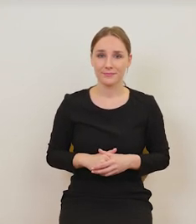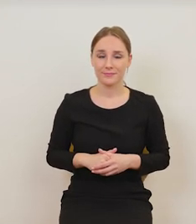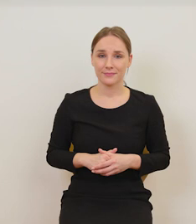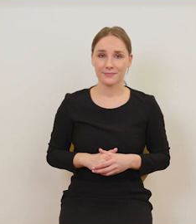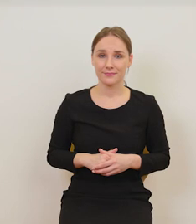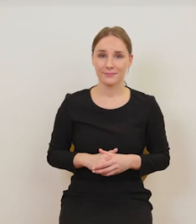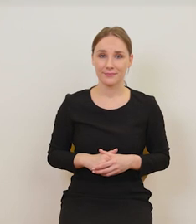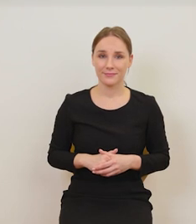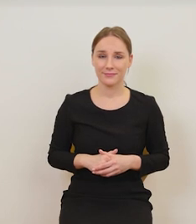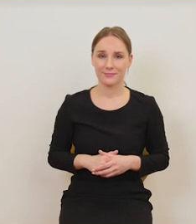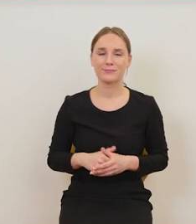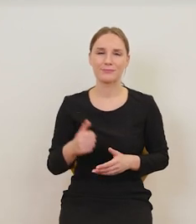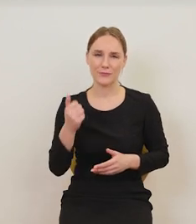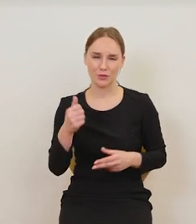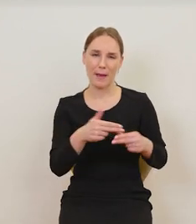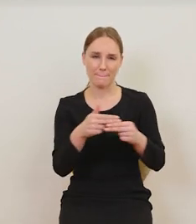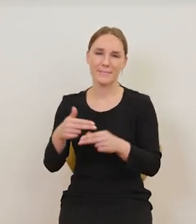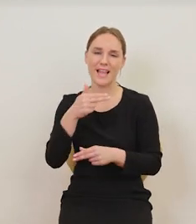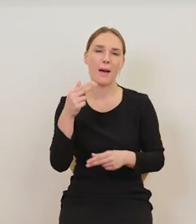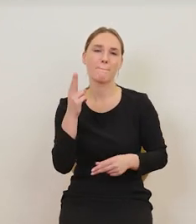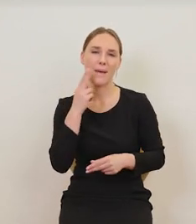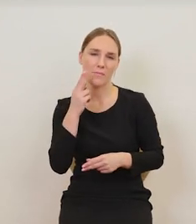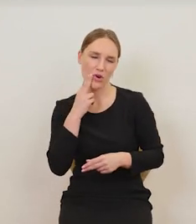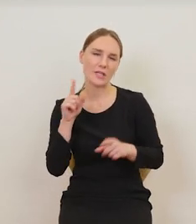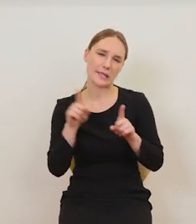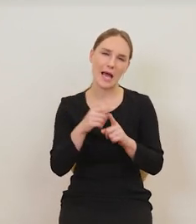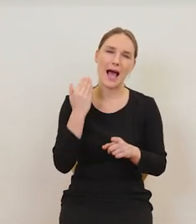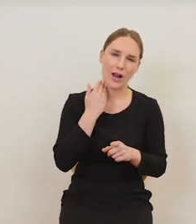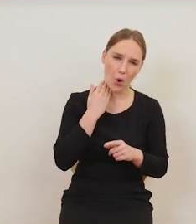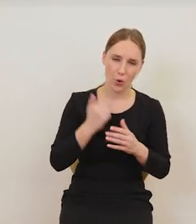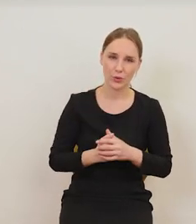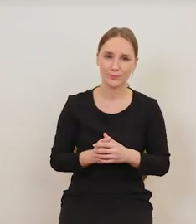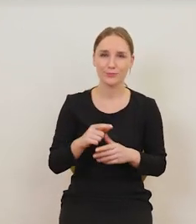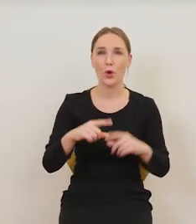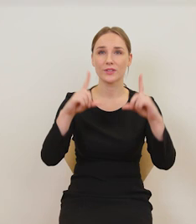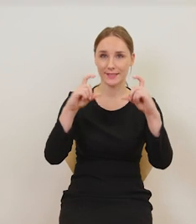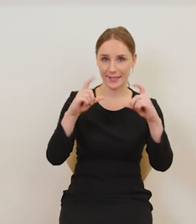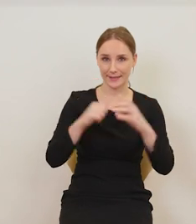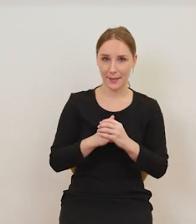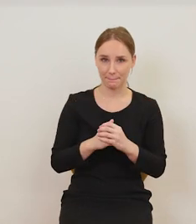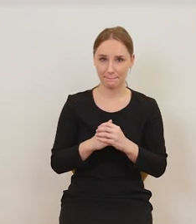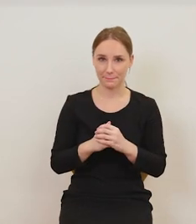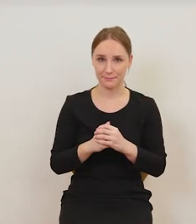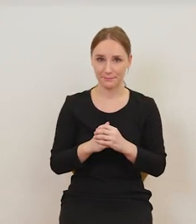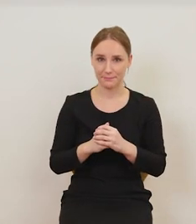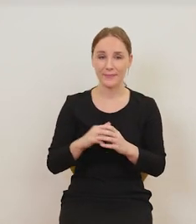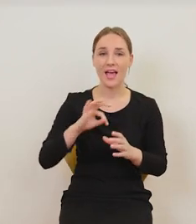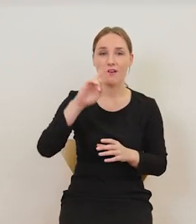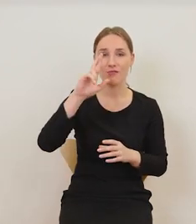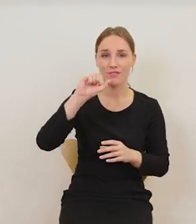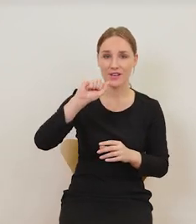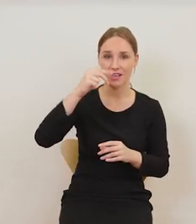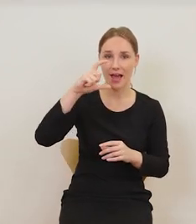Pozostańmy przy tych papierosach, ale też przy alkoholu. To już jest zdjęcie. Frances